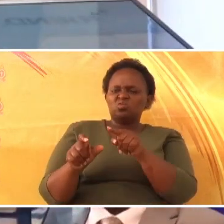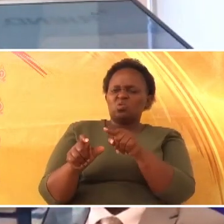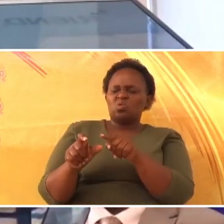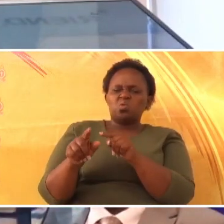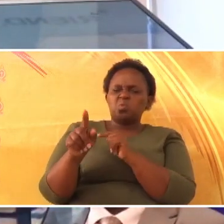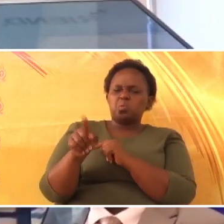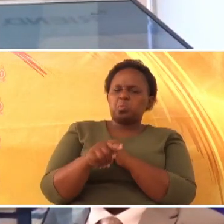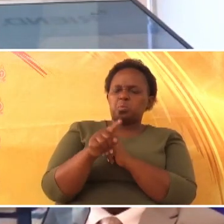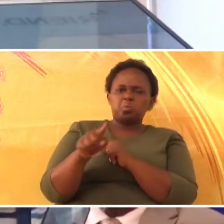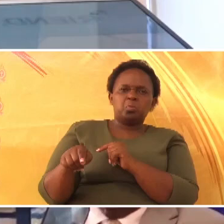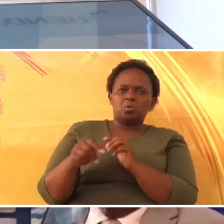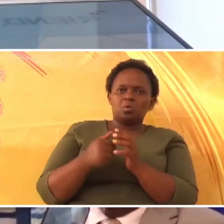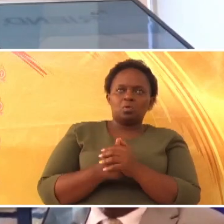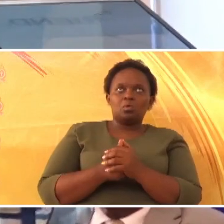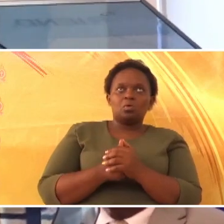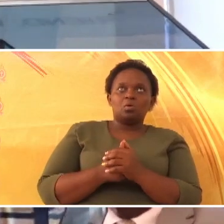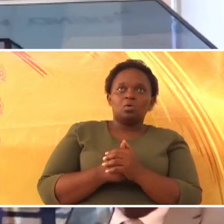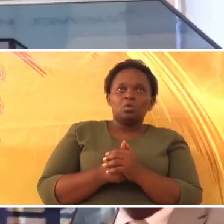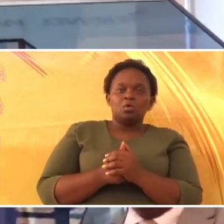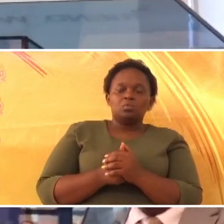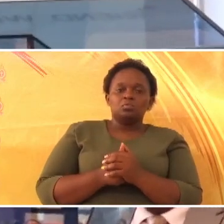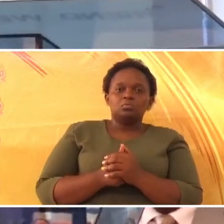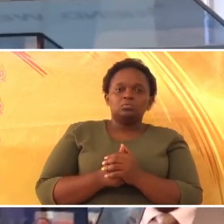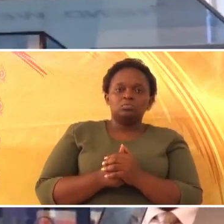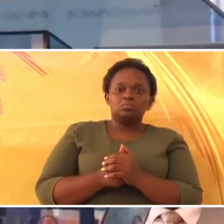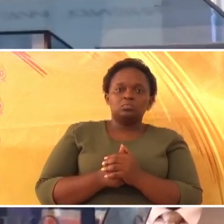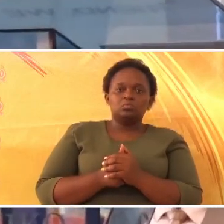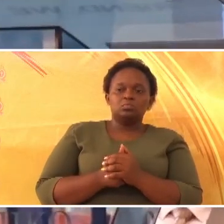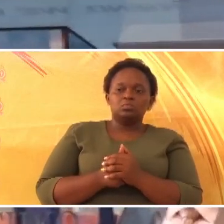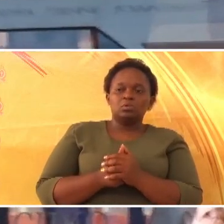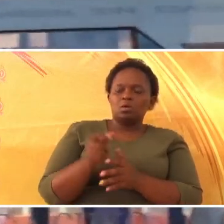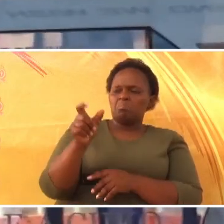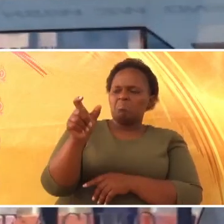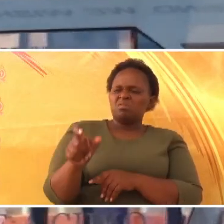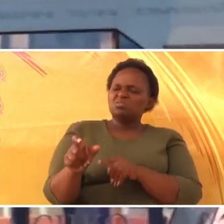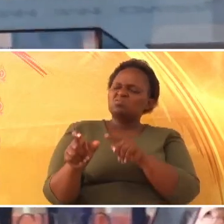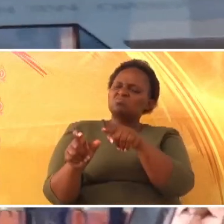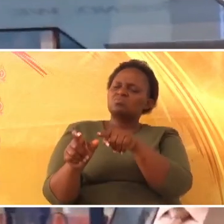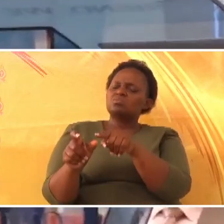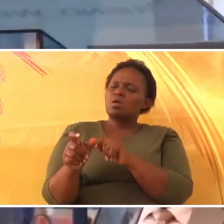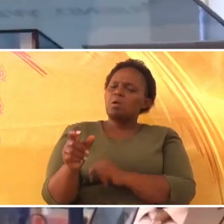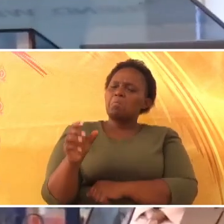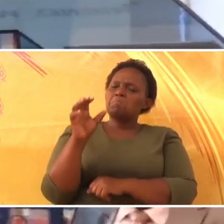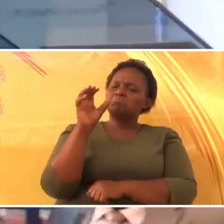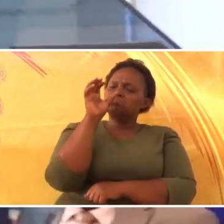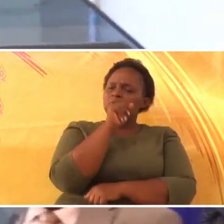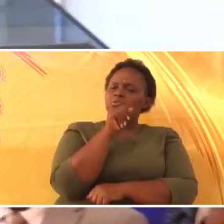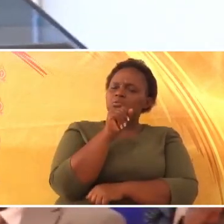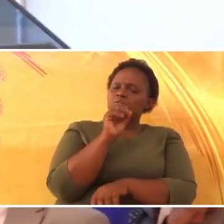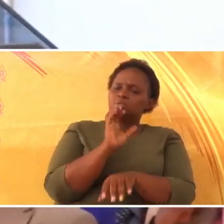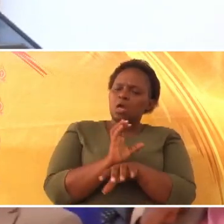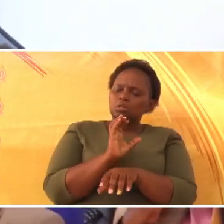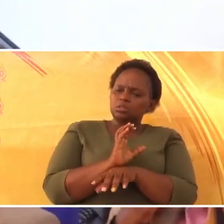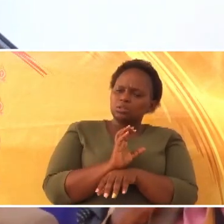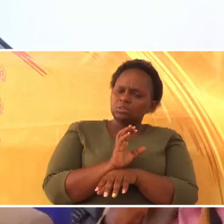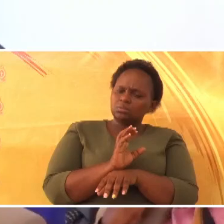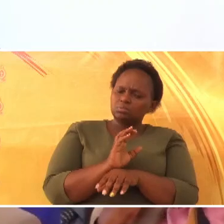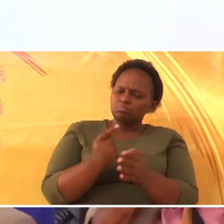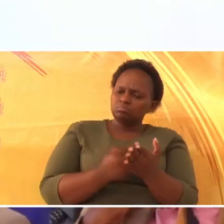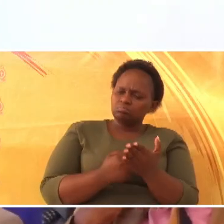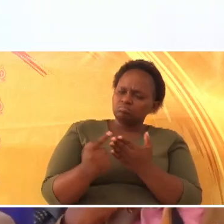Hame kosa, kitonga, hame kosa kuja kanisani, wikine.